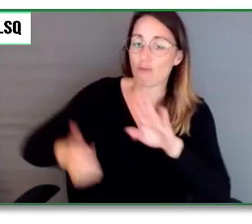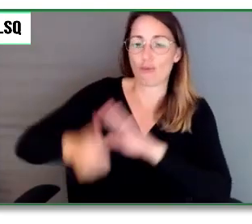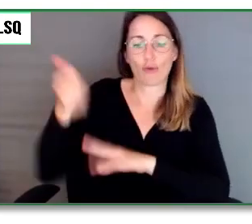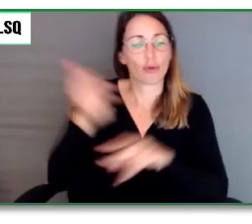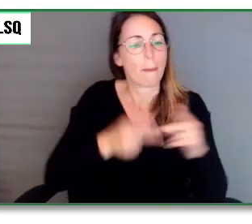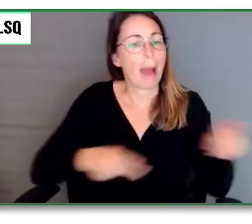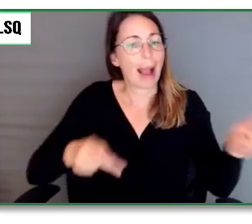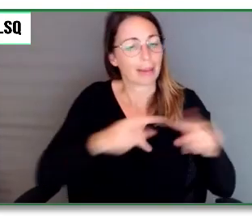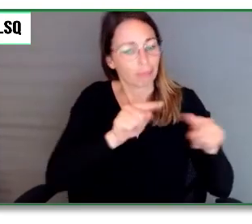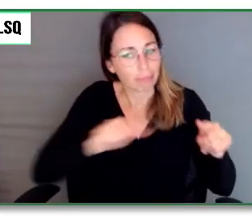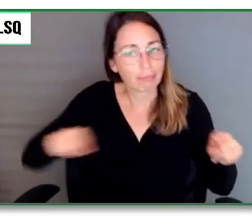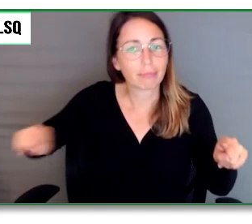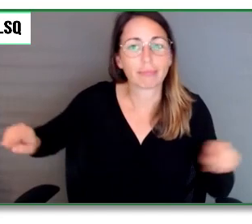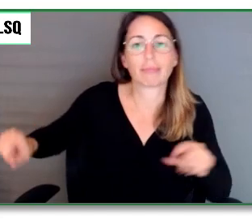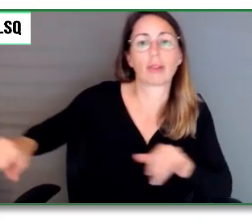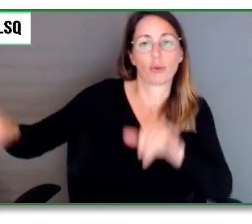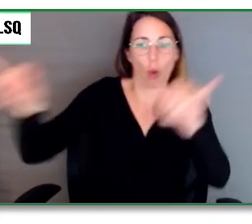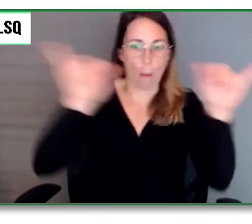Prochaine diapos, s'il vous plaît.